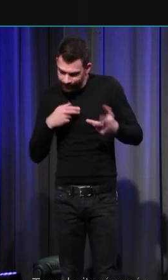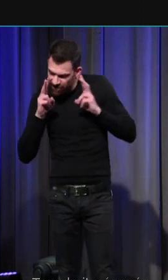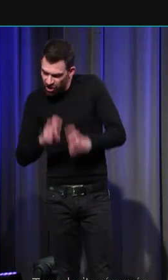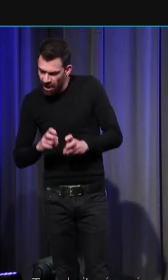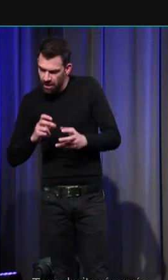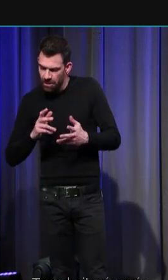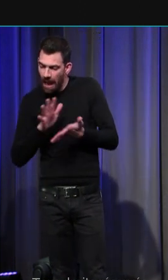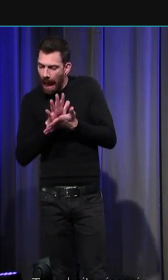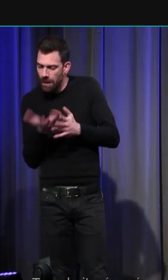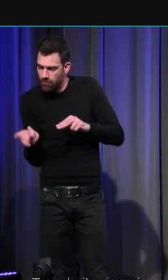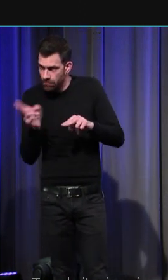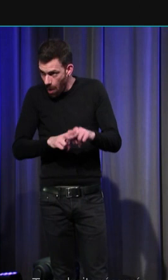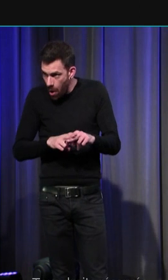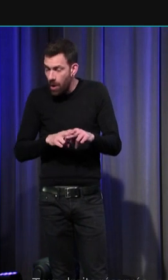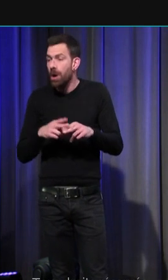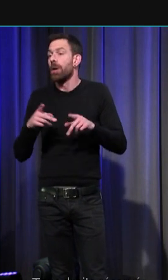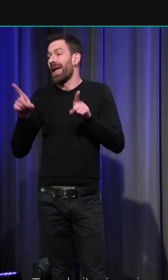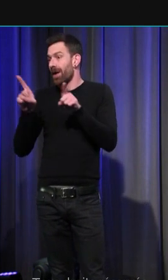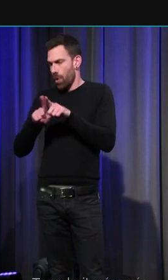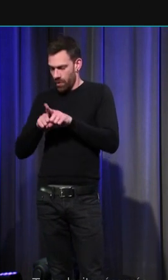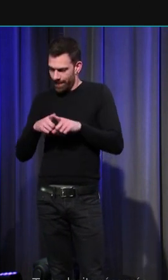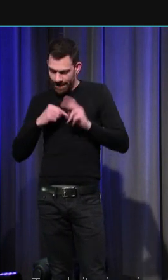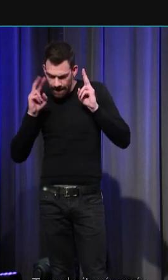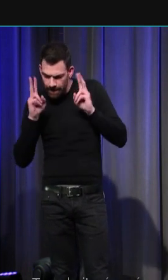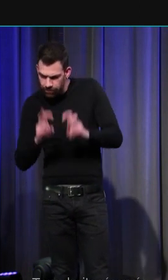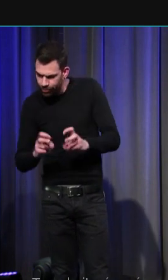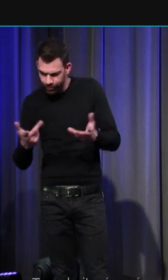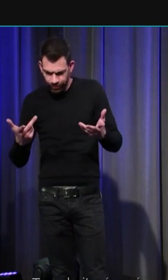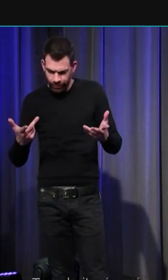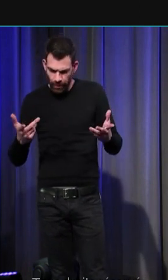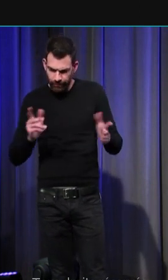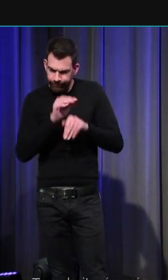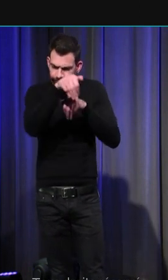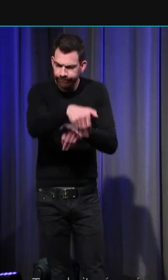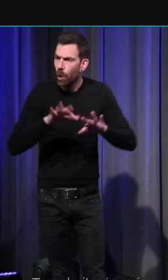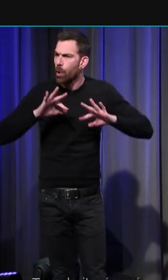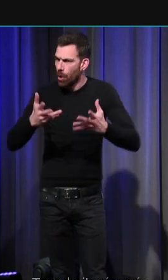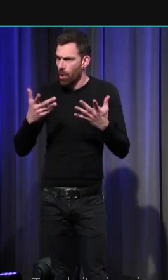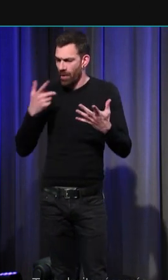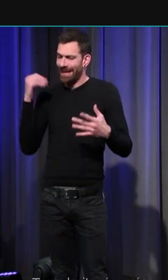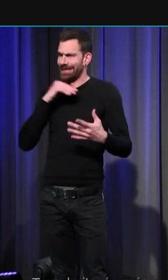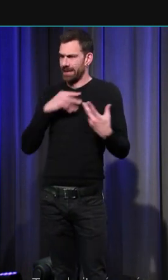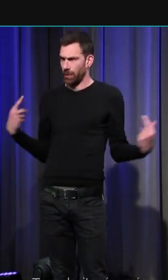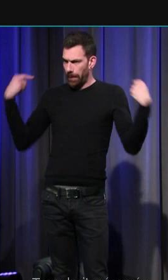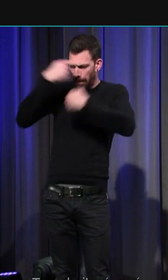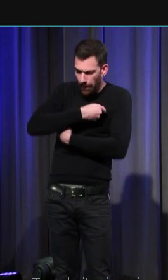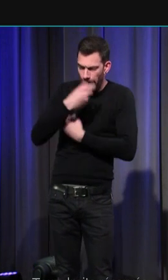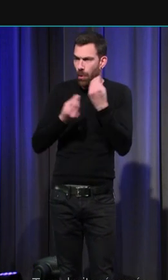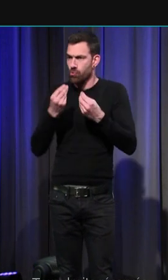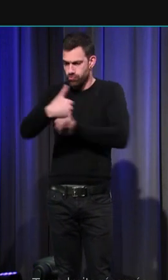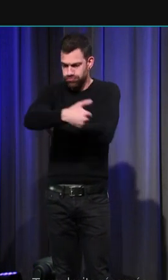essayer aussi de travailler sur le mode de dépôt était-il en linceul avait-il un cercueil et vous voyez qu'on a